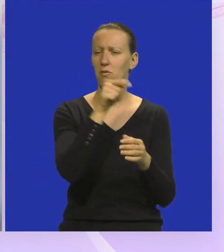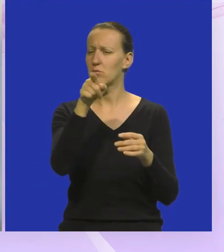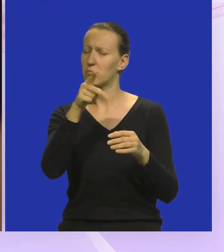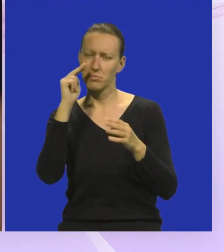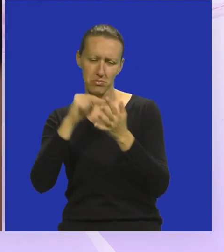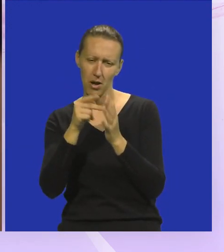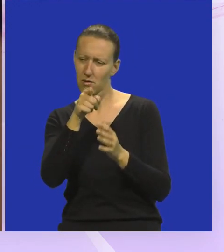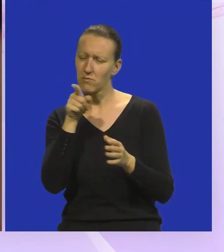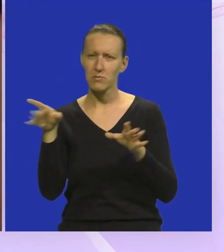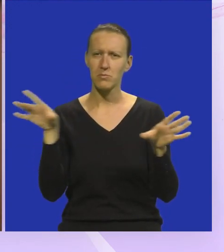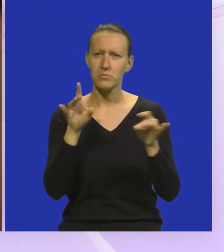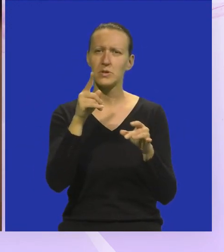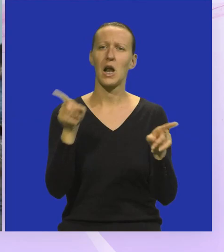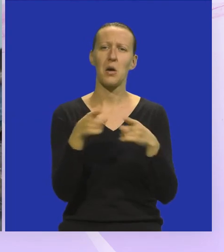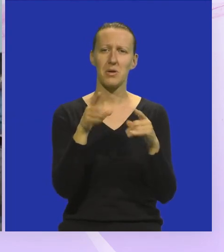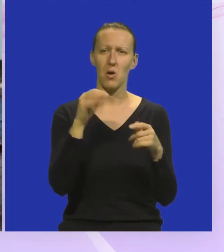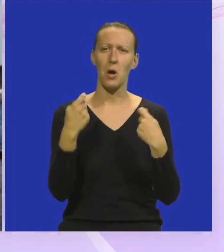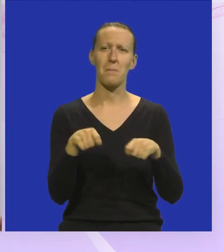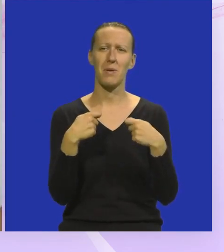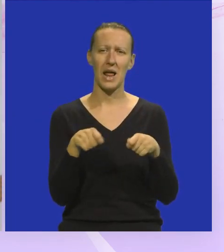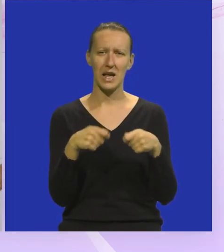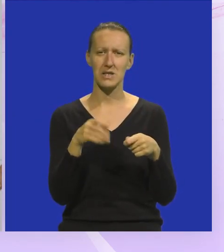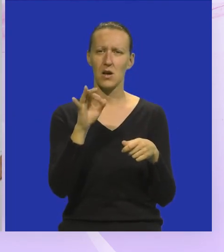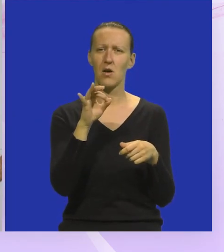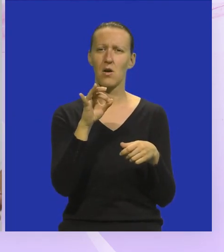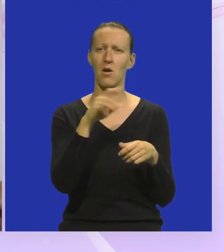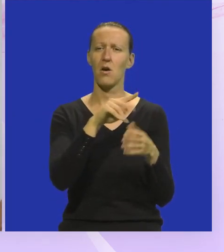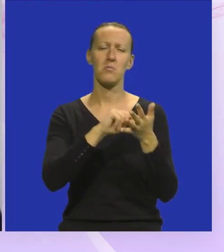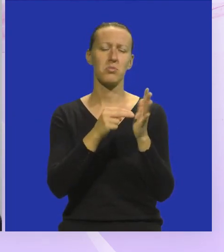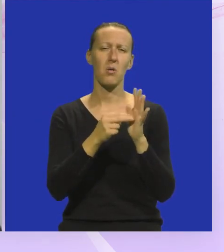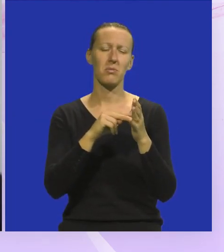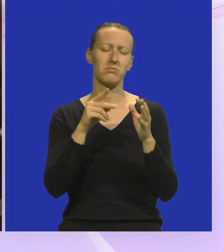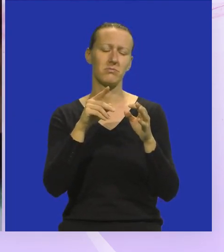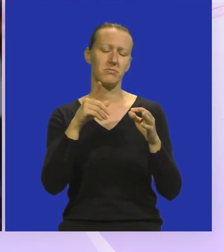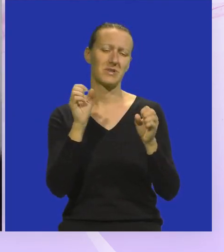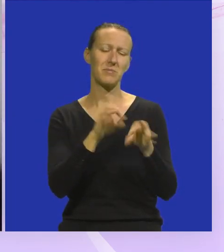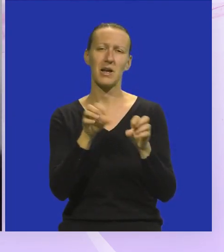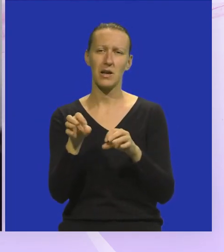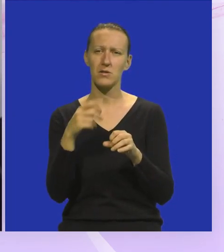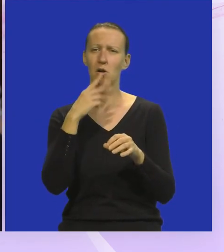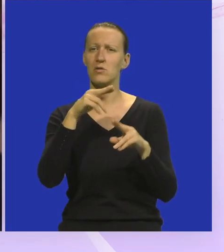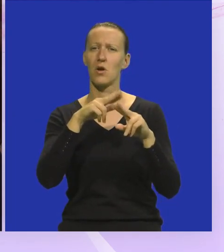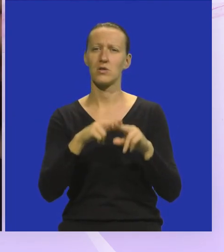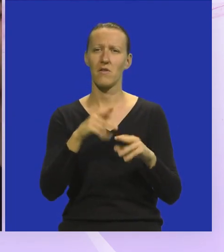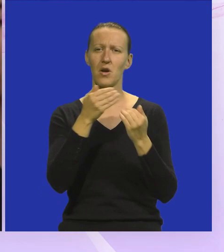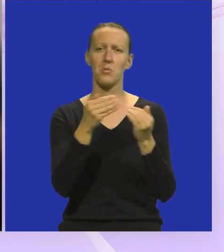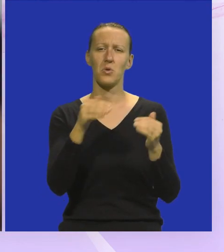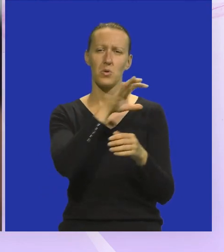na kraju je nastala jedna pjesma o plastici, dakle o ekološkim problemima zemlje Koju smo propredstavili na